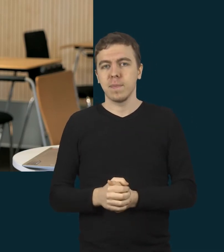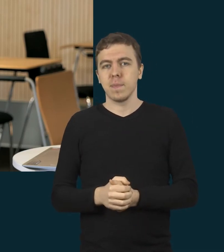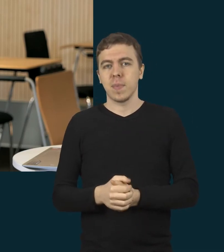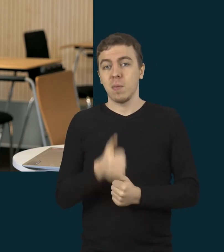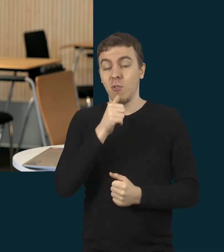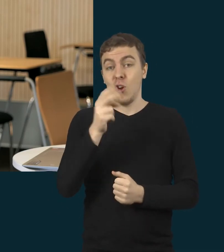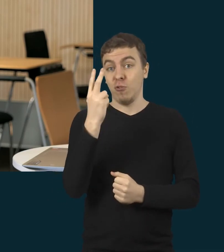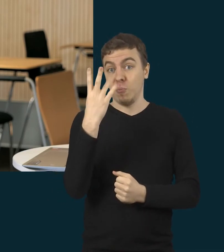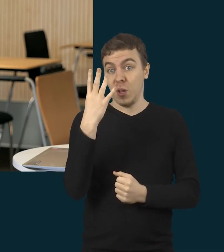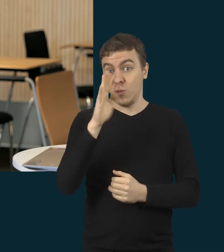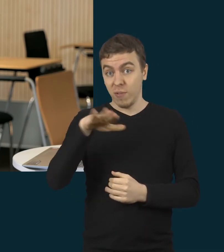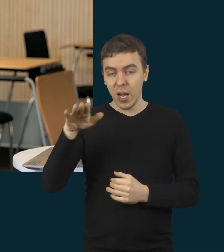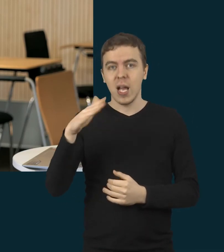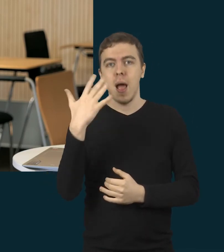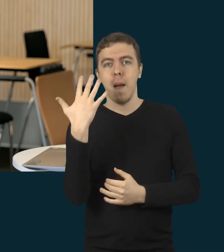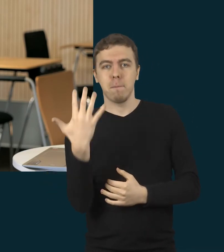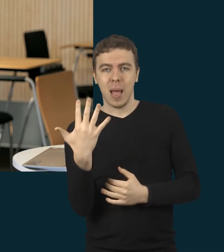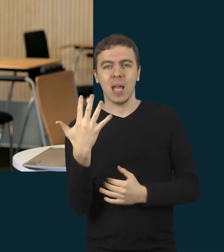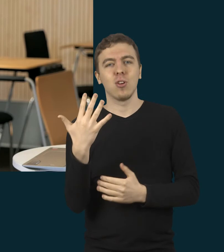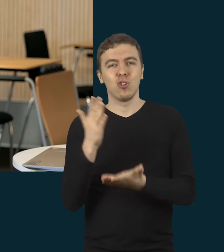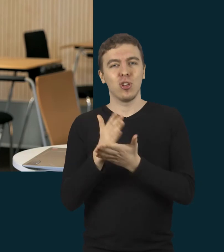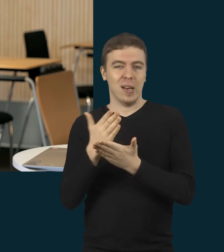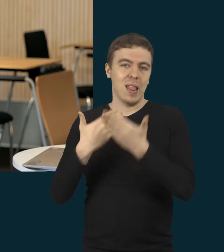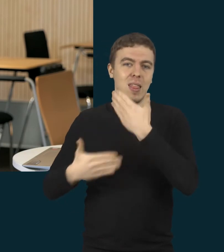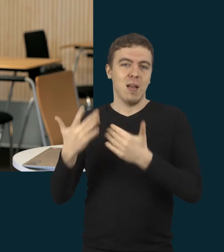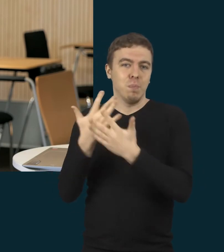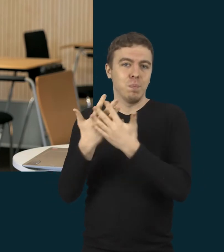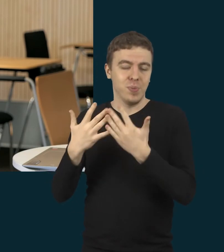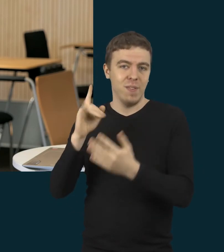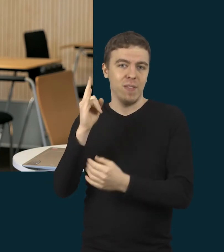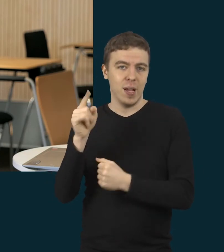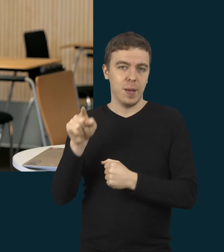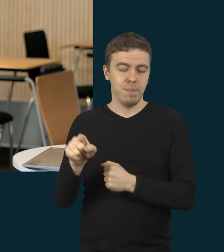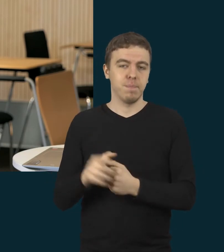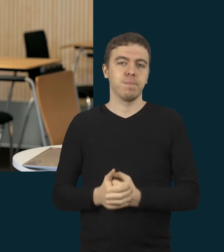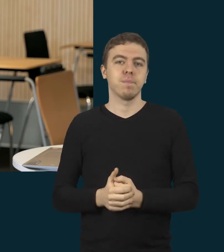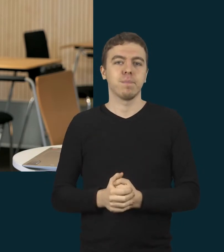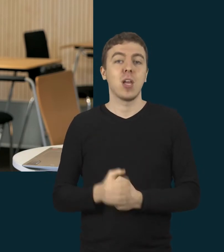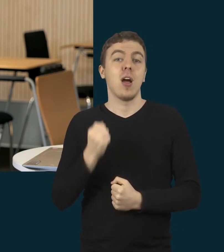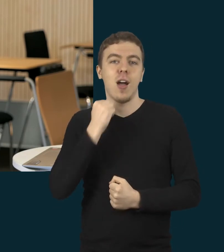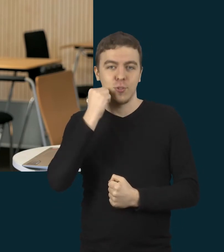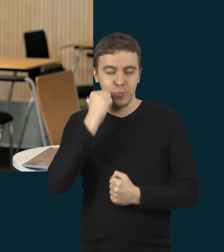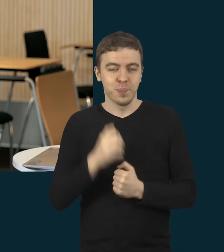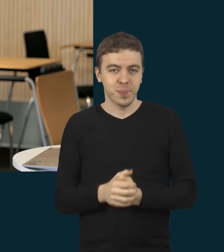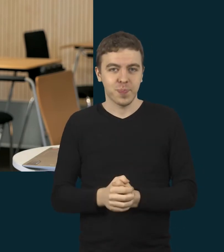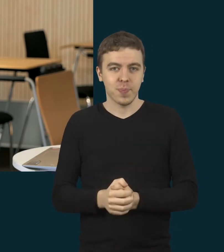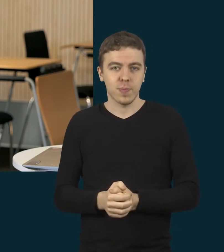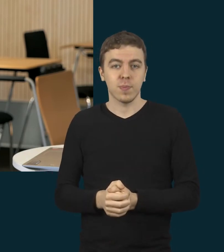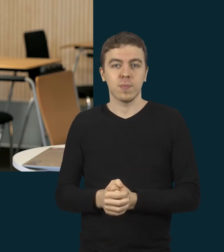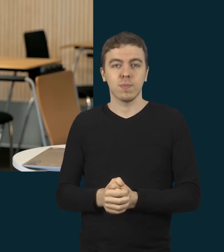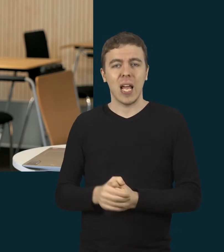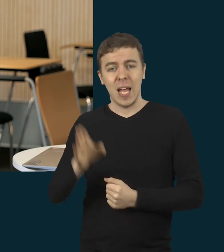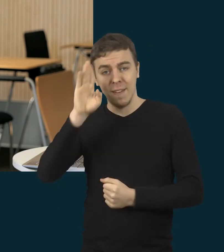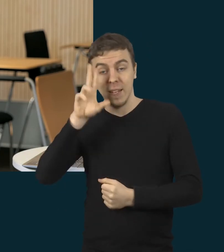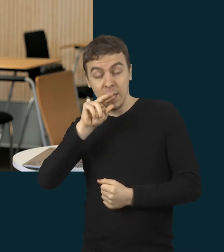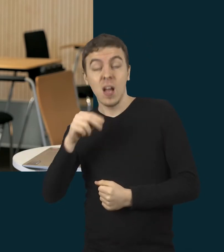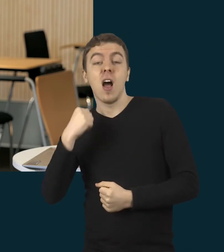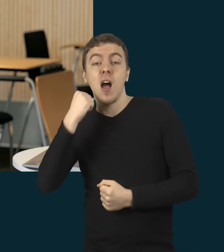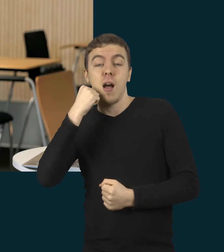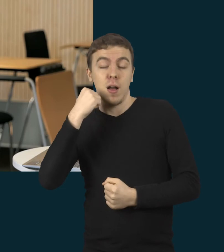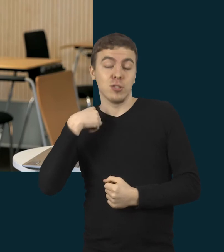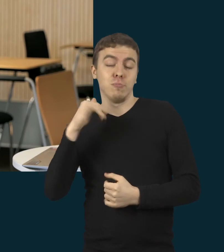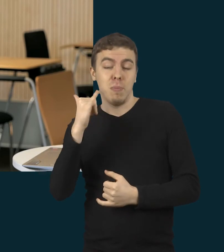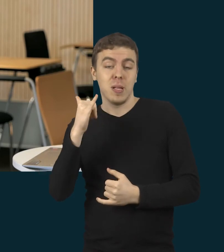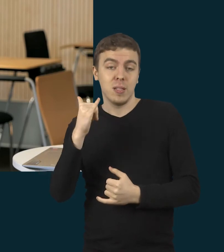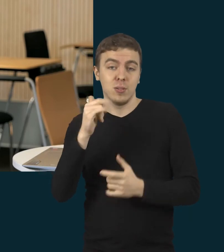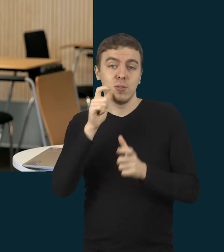24 mokinių, 5 tokie. Ačiū, prideda. Aš galbūt pabandysiu atsakyti šitą klausimą,